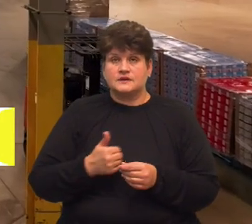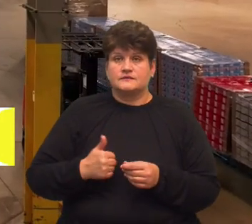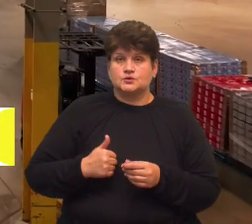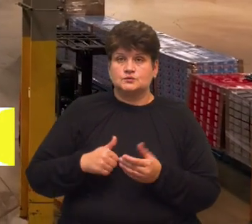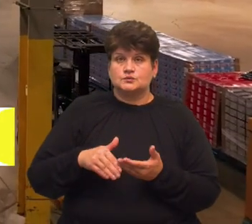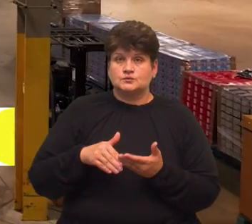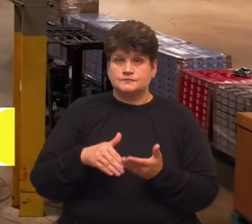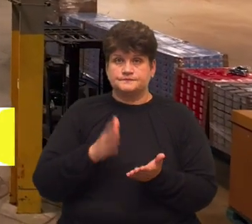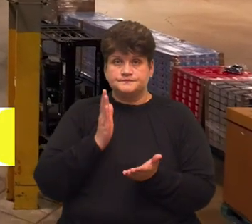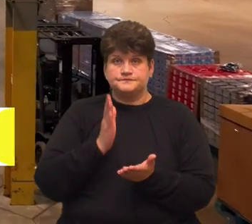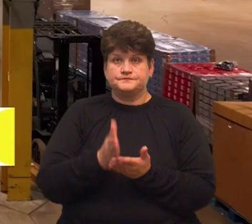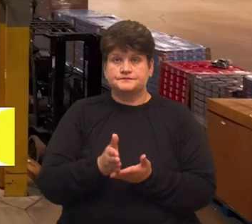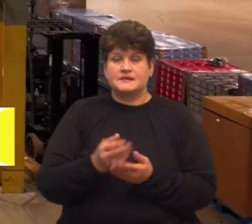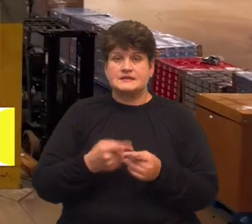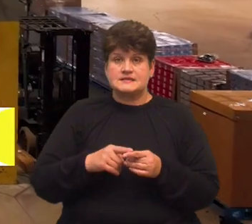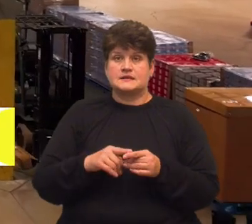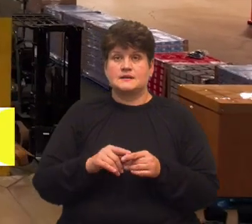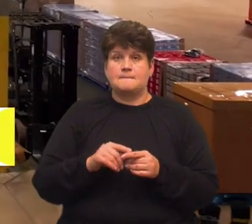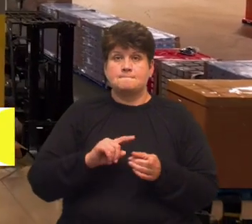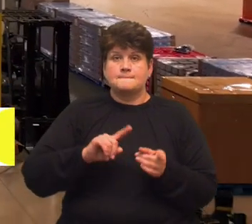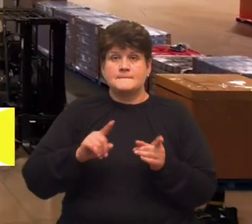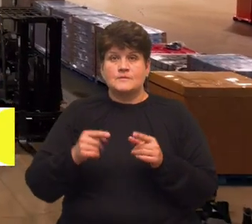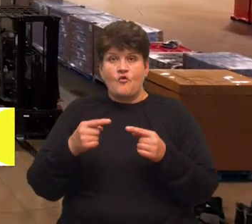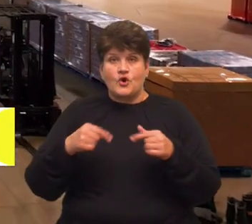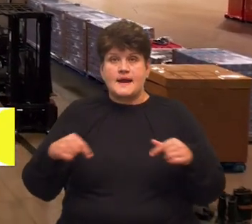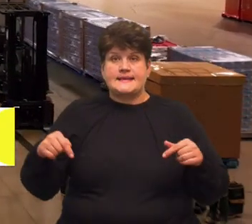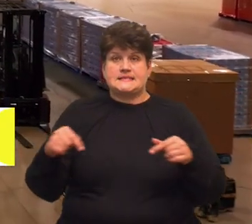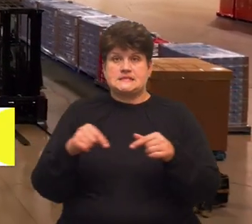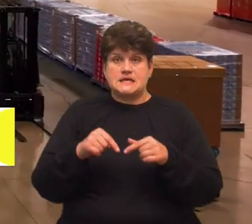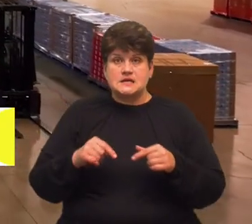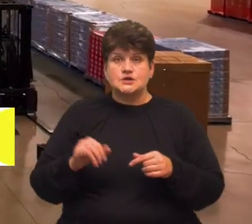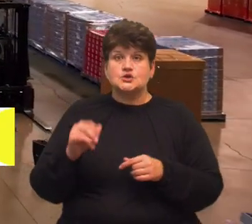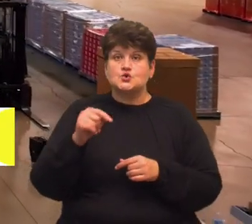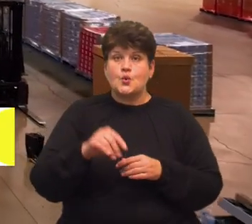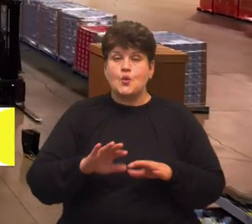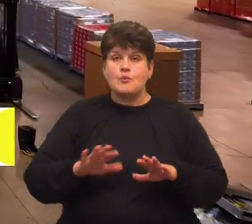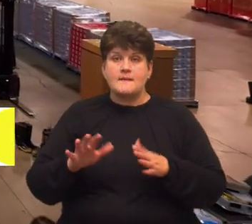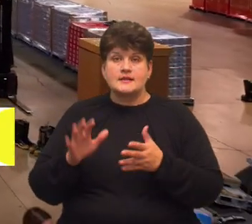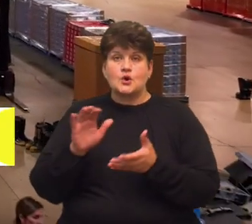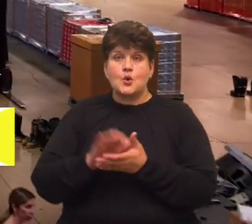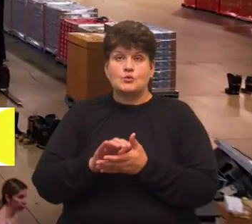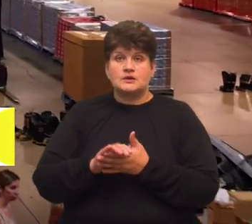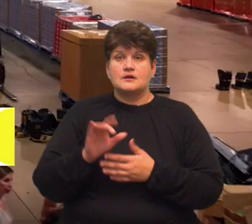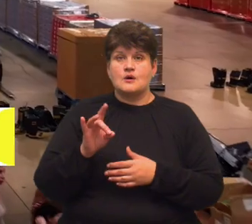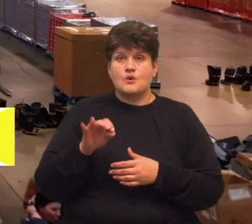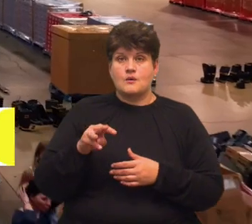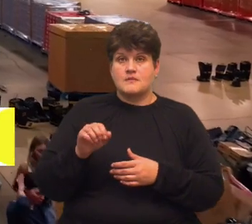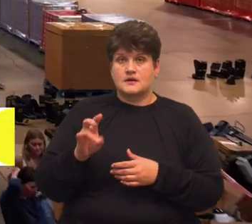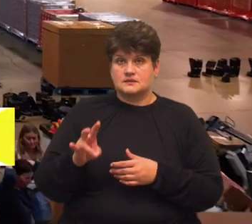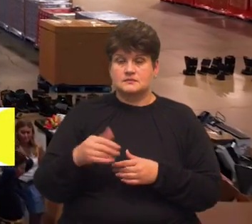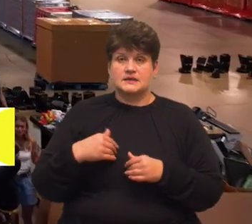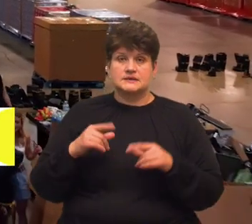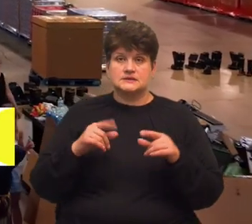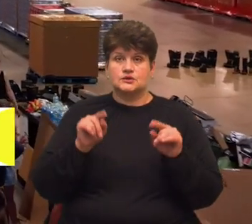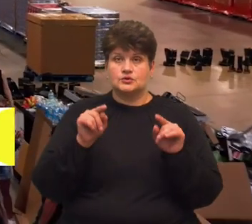Це вже виросло в якусь організацію. І з того моменту ми познайомилися з Романом. Ми з'їздили до них